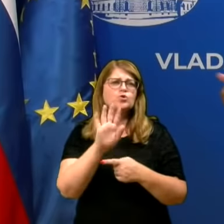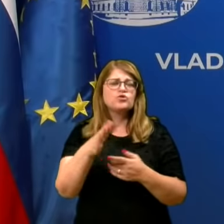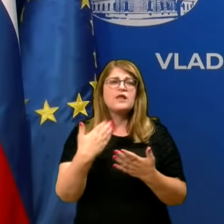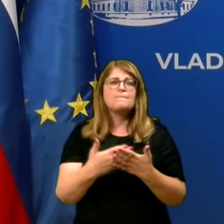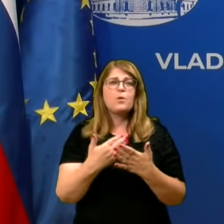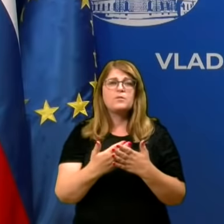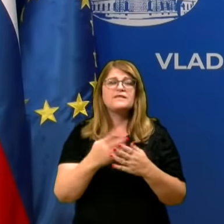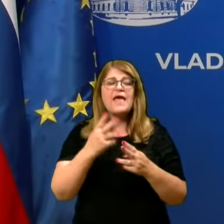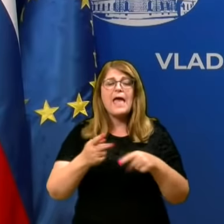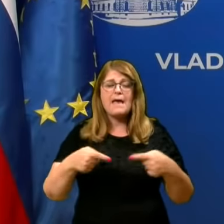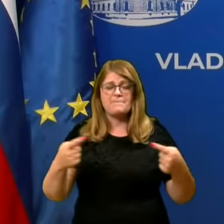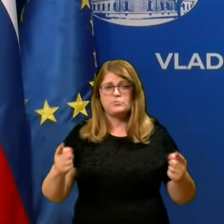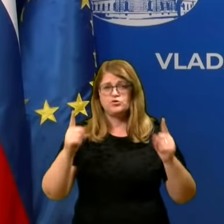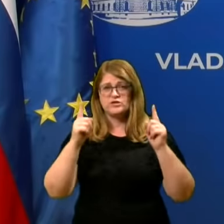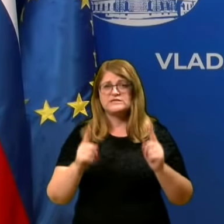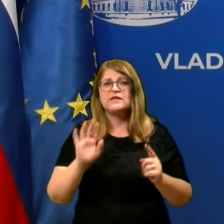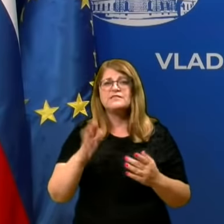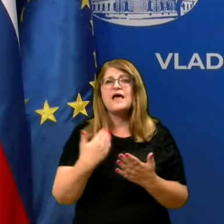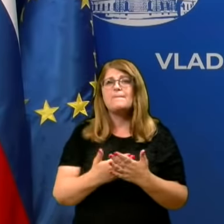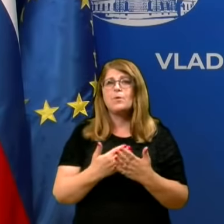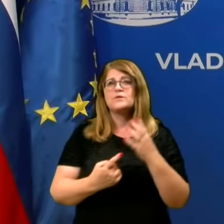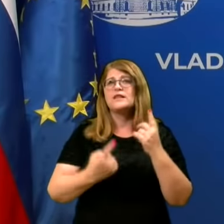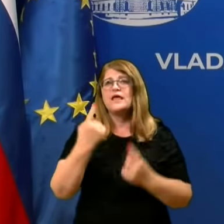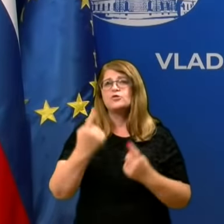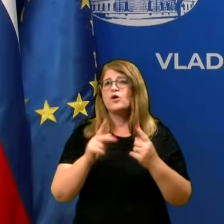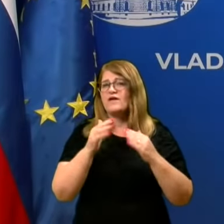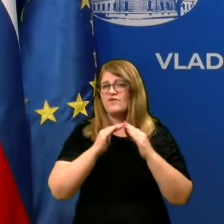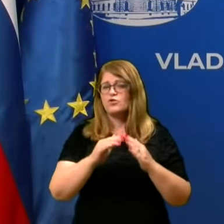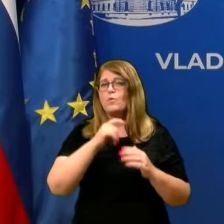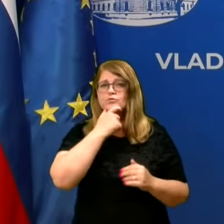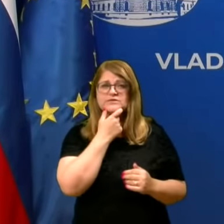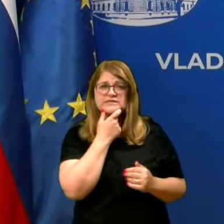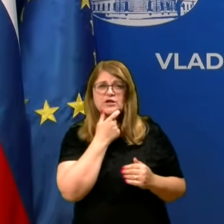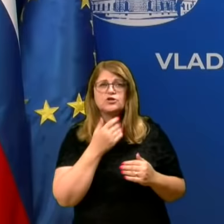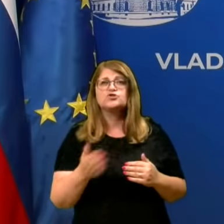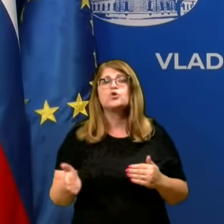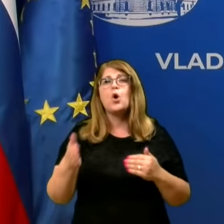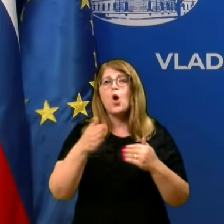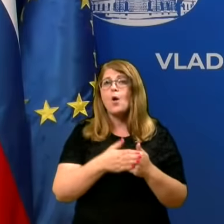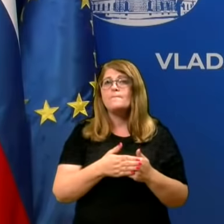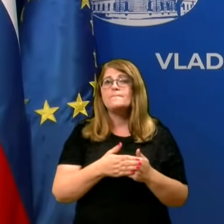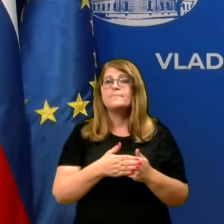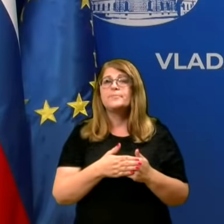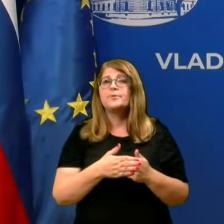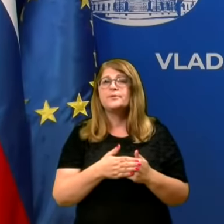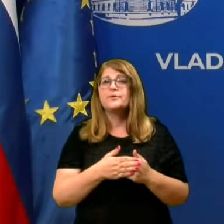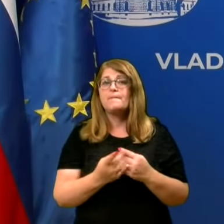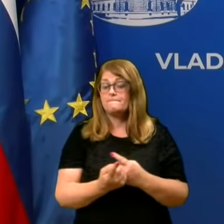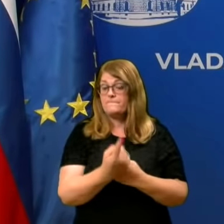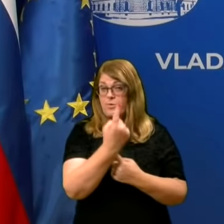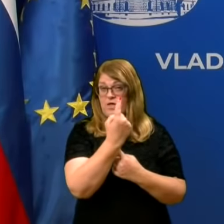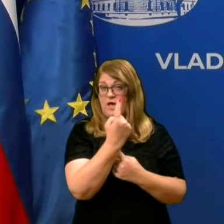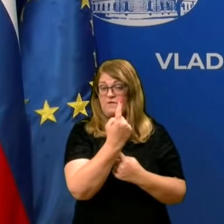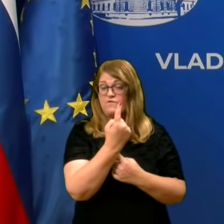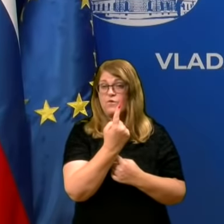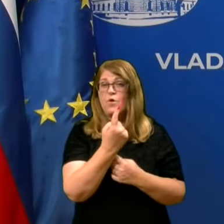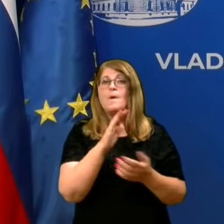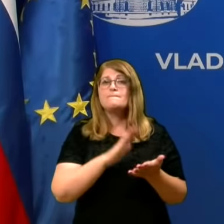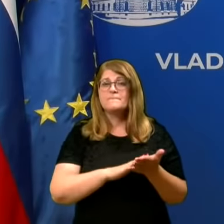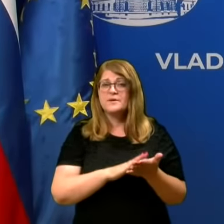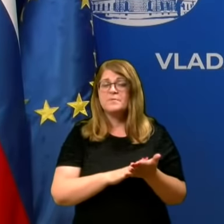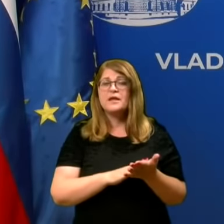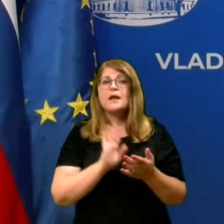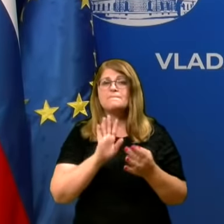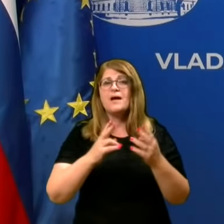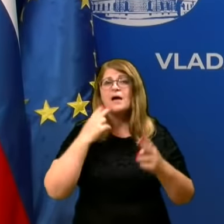podlagi epidemiološke slike, na podlagi dogajanja v domu starejših. Ob pojavu pa primira, pa